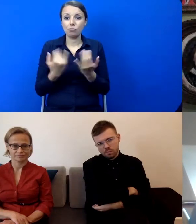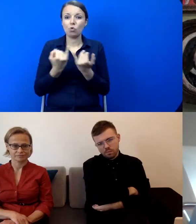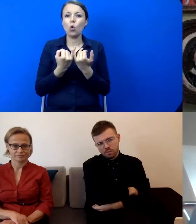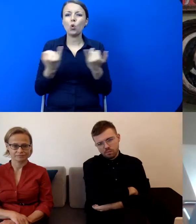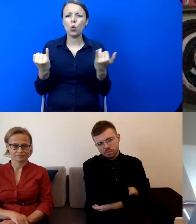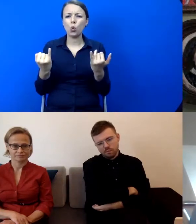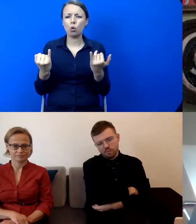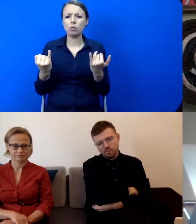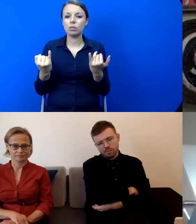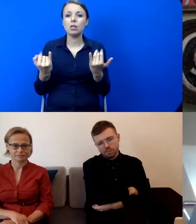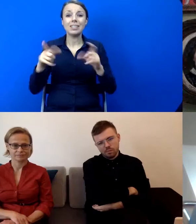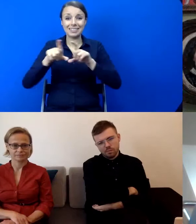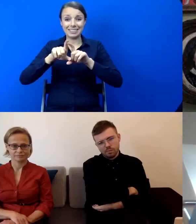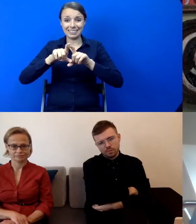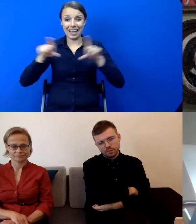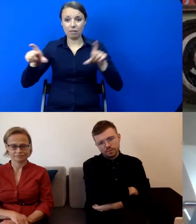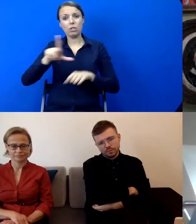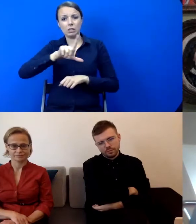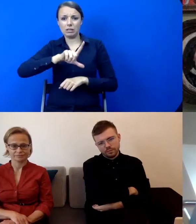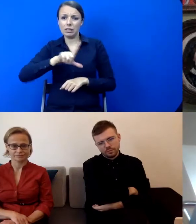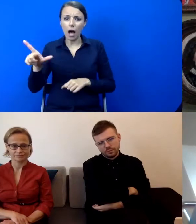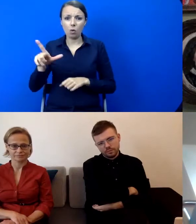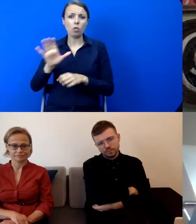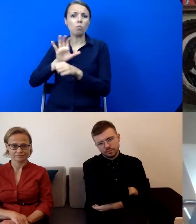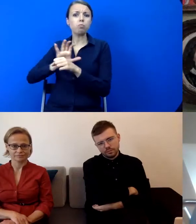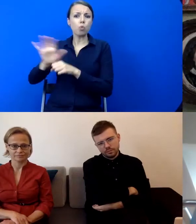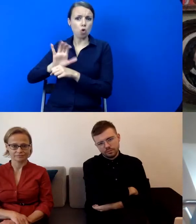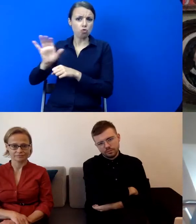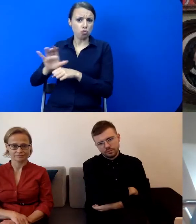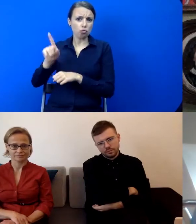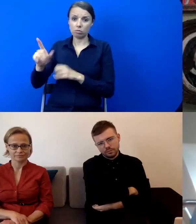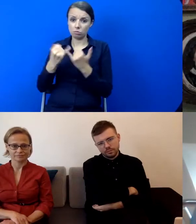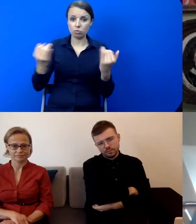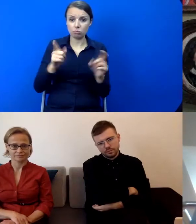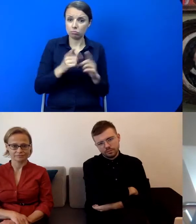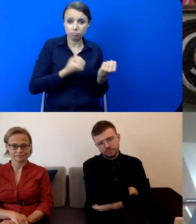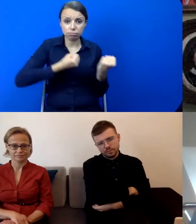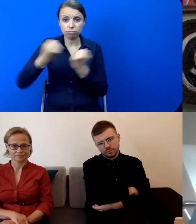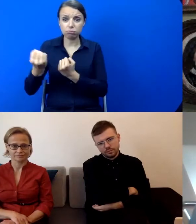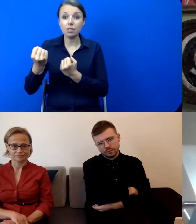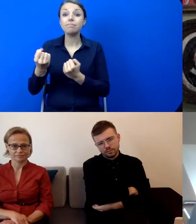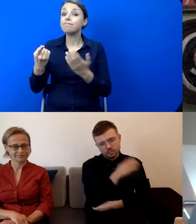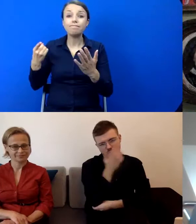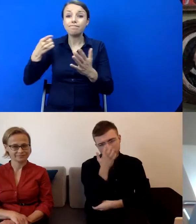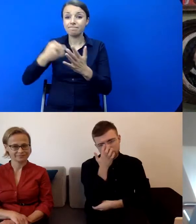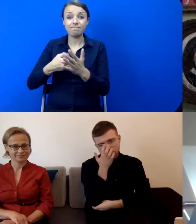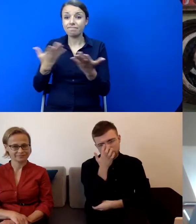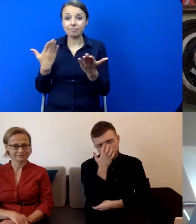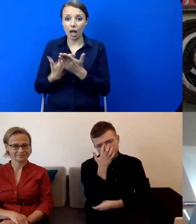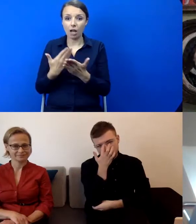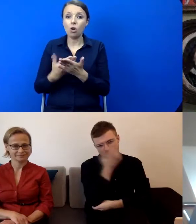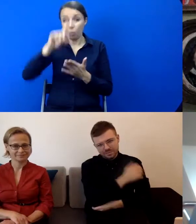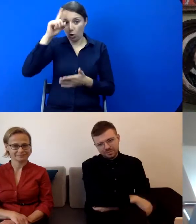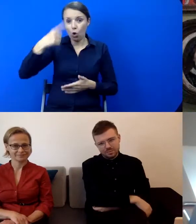zakładów produkcyjnych. Jakby po to, aby, aby zachęcać ludzi